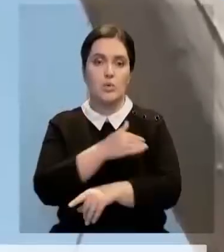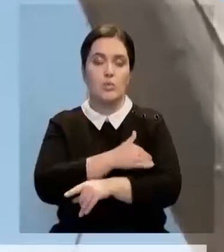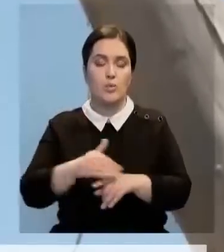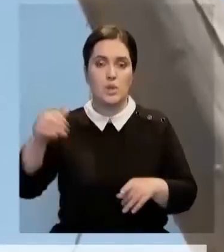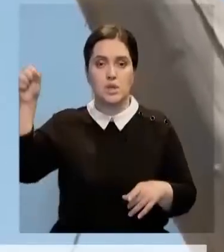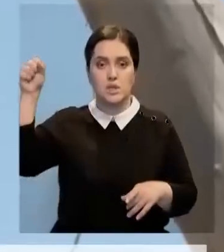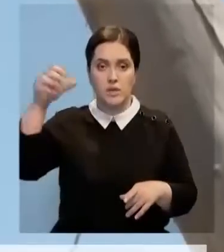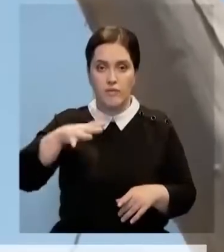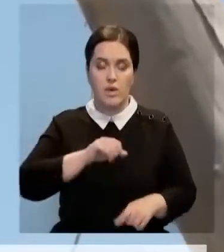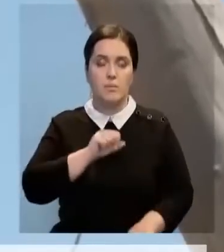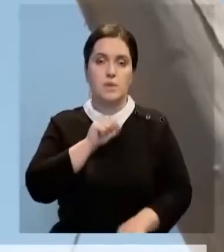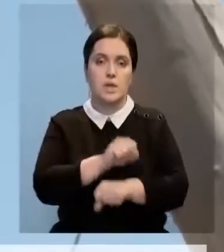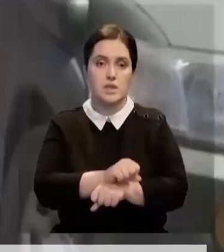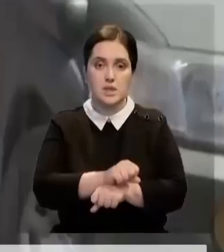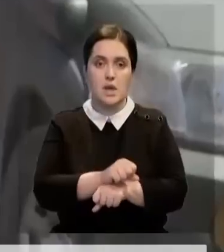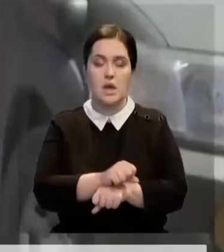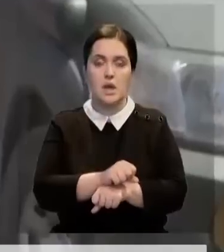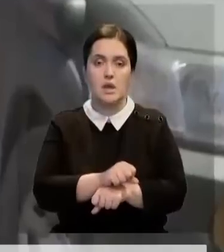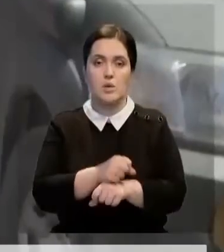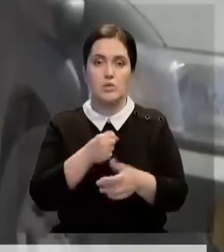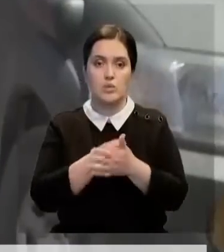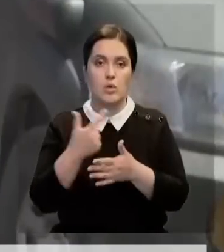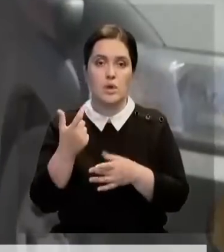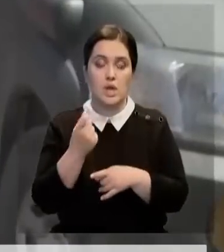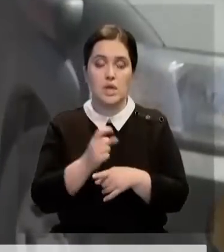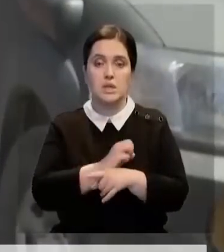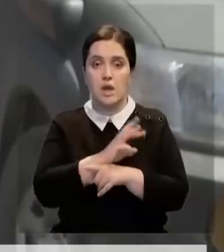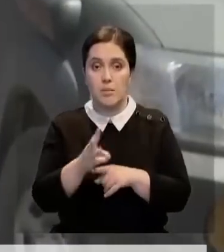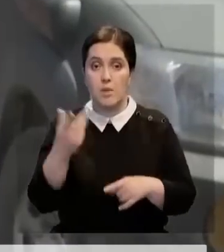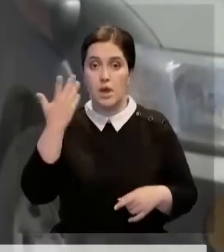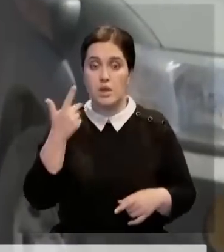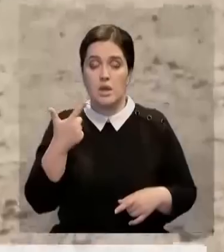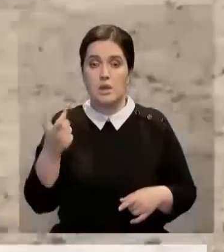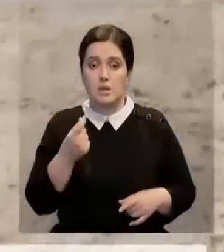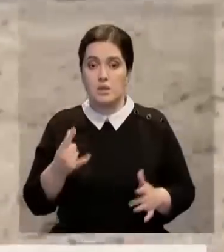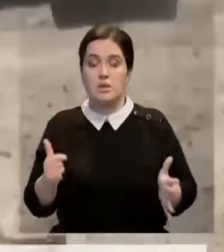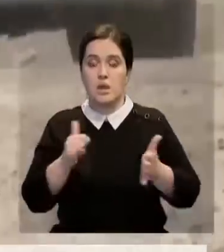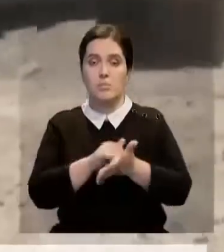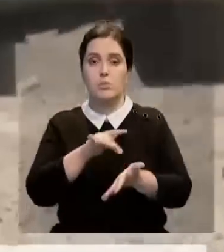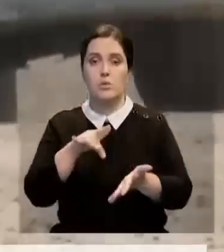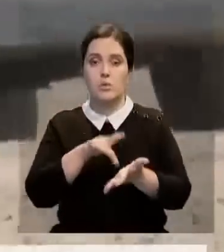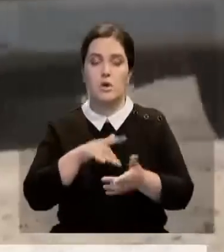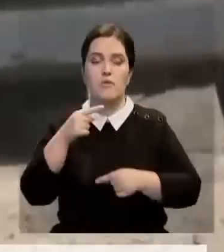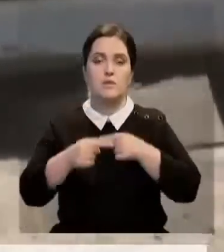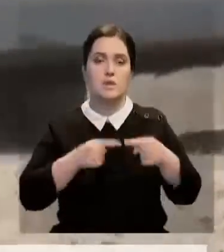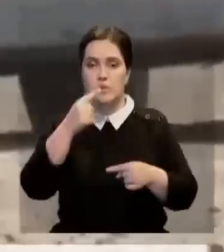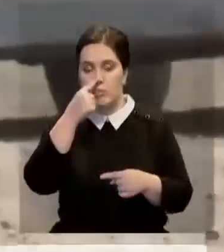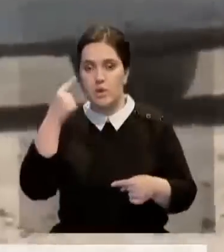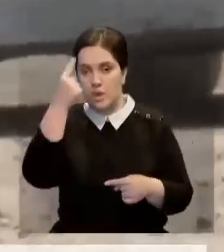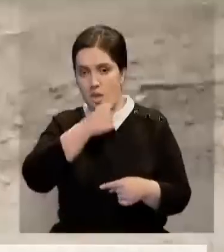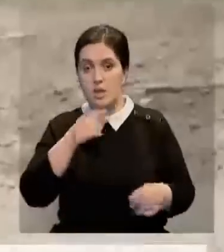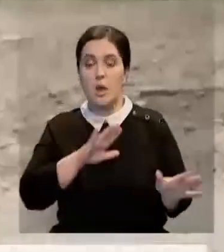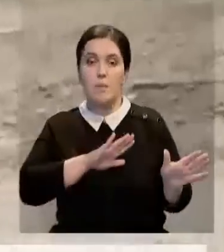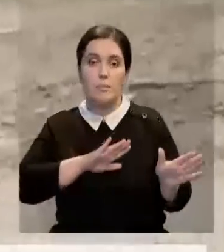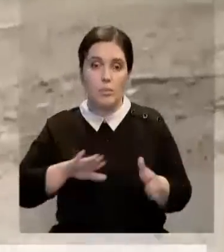освещения, приостановили до газификации женатаса. Проводить голубое топливо в моногород планируют в следующем году. А только